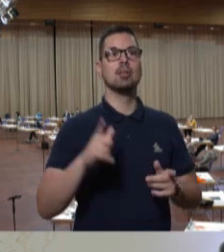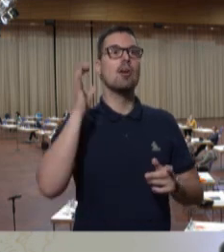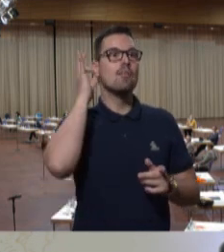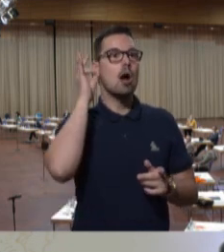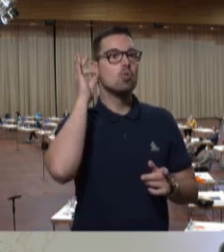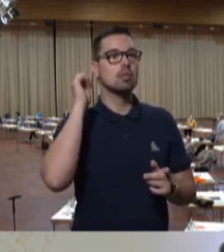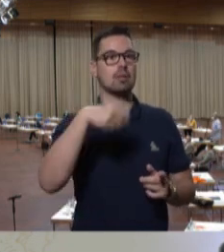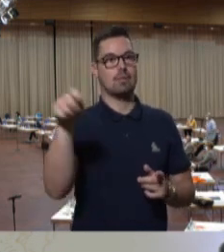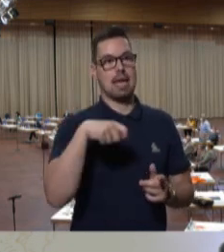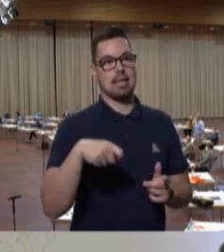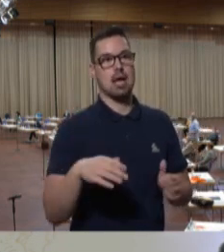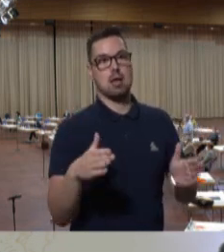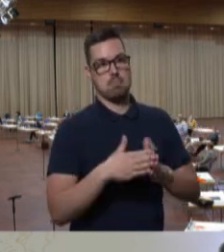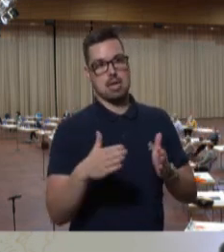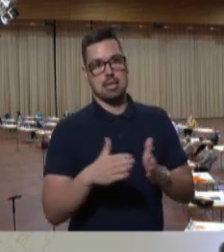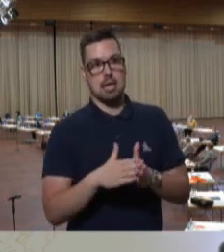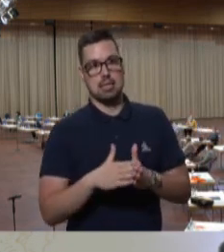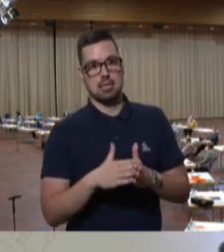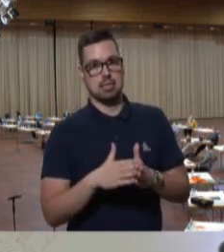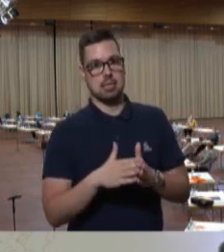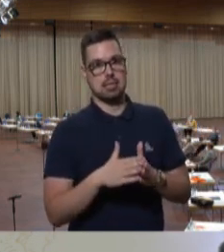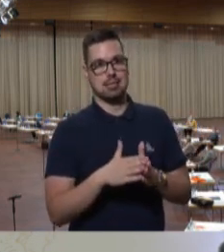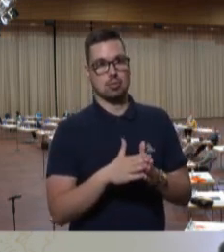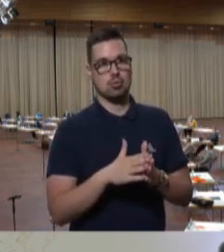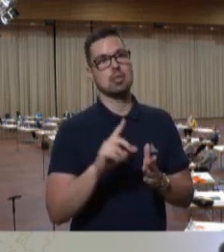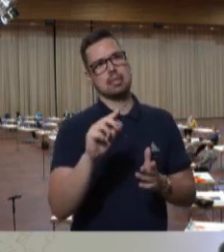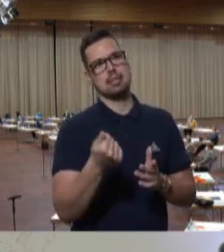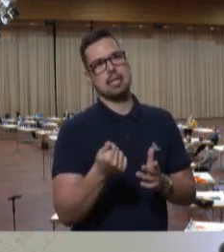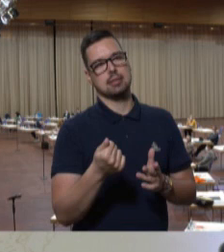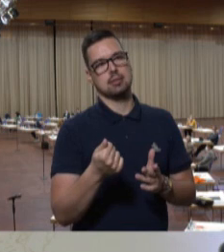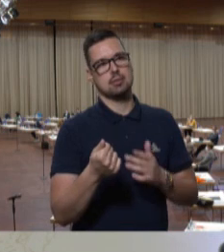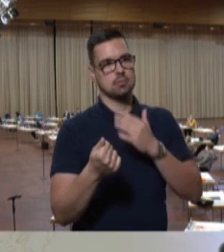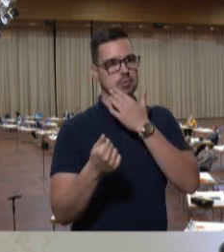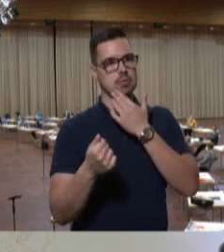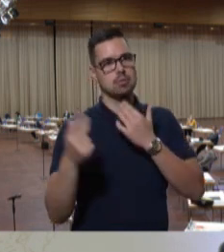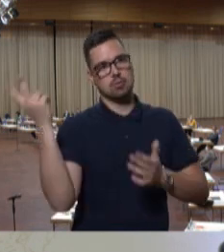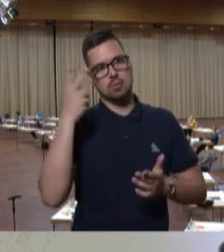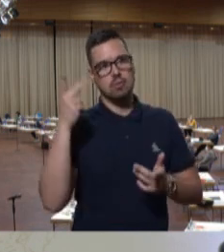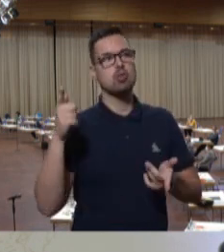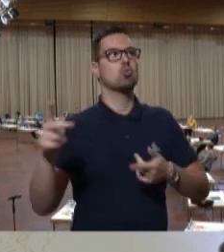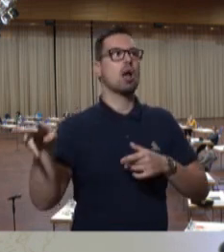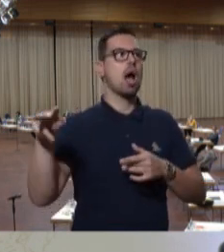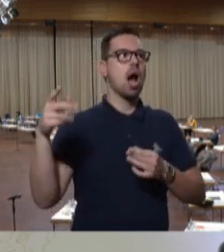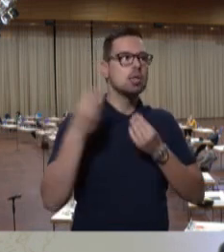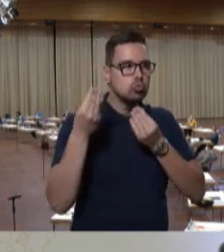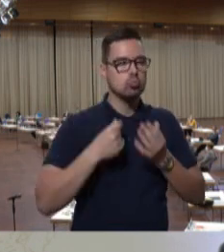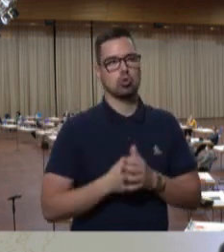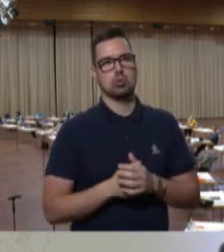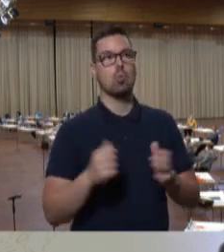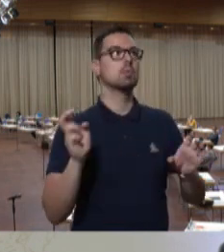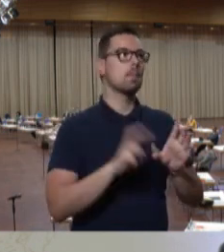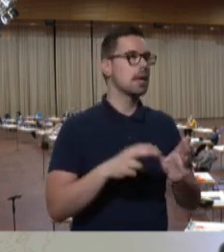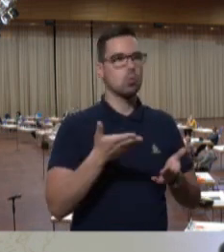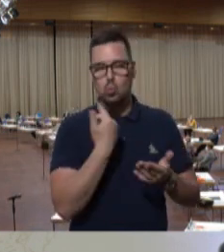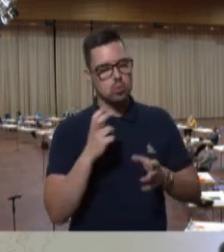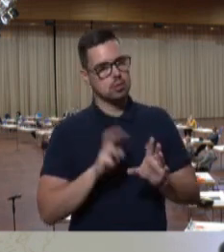fühlen sich von ihrer Partei, Gott sei Dank, sowieso eher seltener angesprochen, egal ob sie sie ansprechen oder mitmeinen. Aber